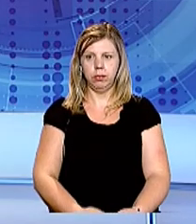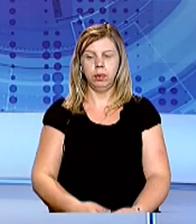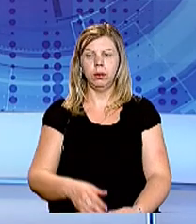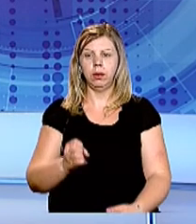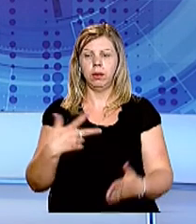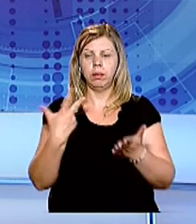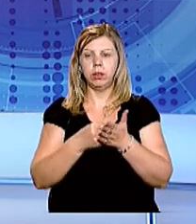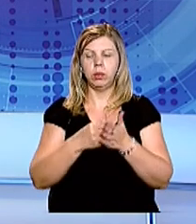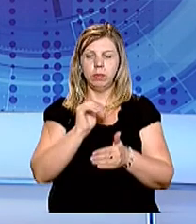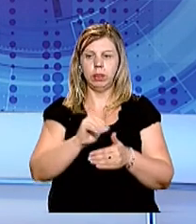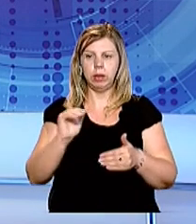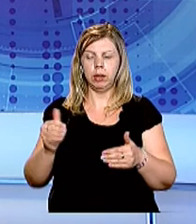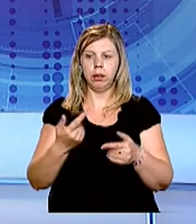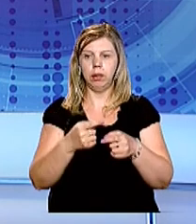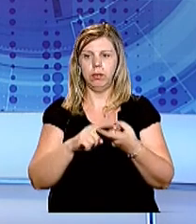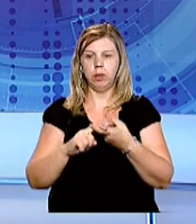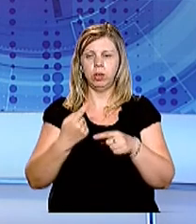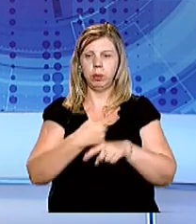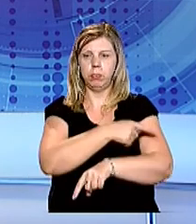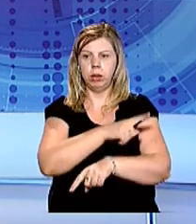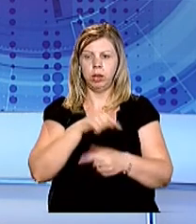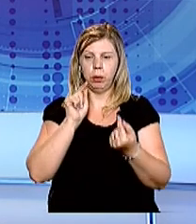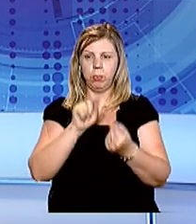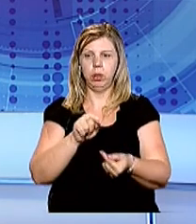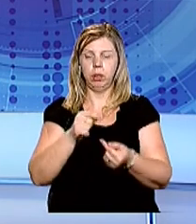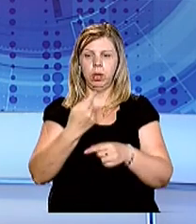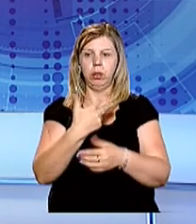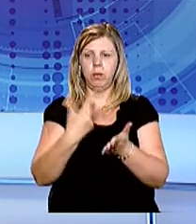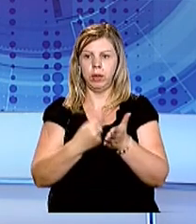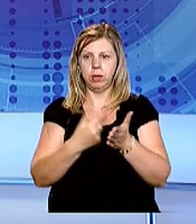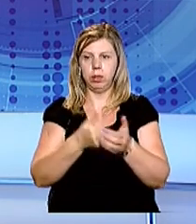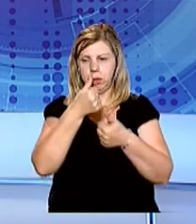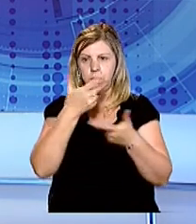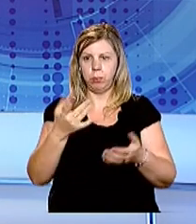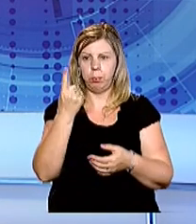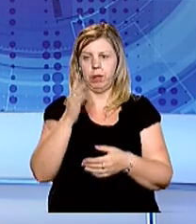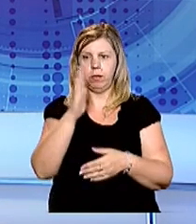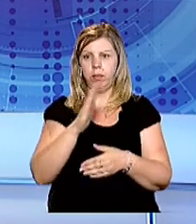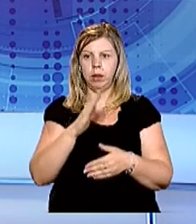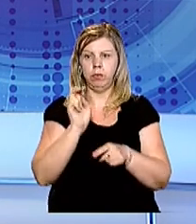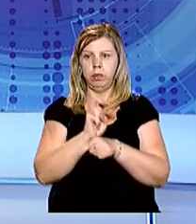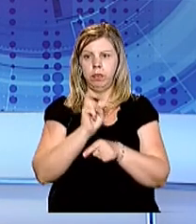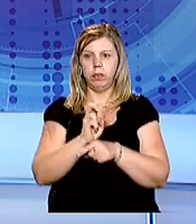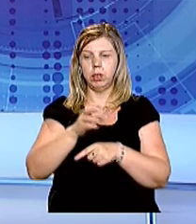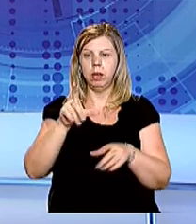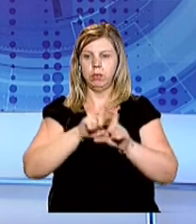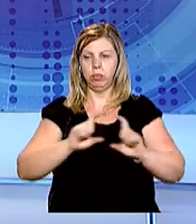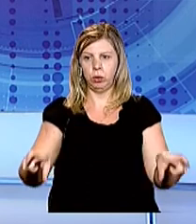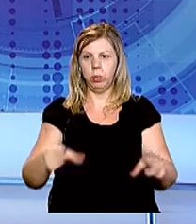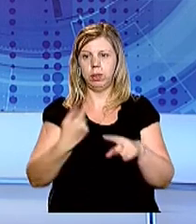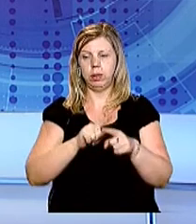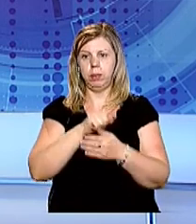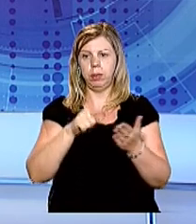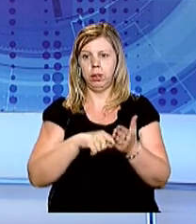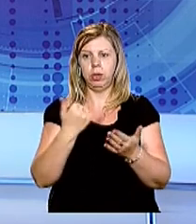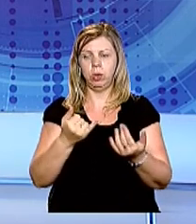Невакциновані діти, за винятком тих, які мають медичні протипоказання до вакцинації, не зможуть з 1 вересня відвідувати освітні заклади. Це